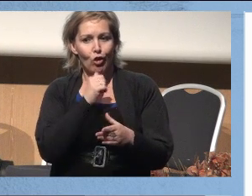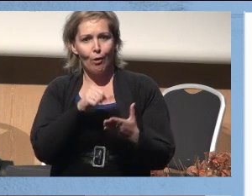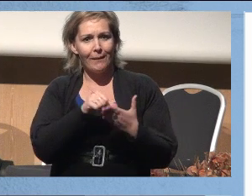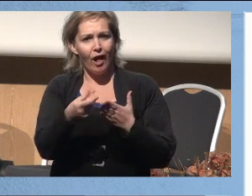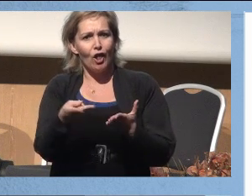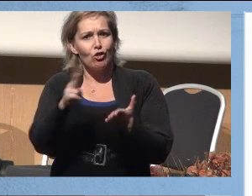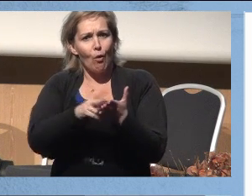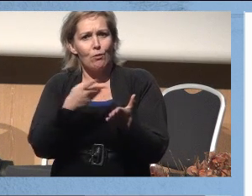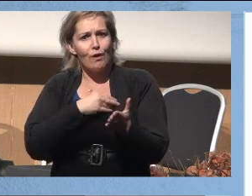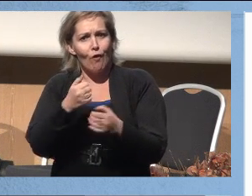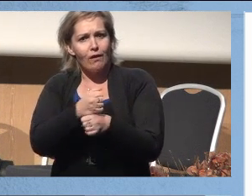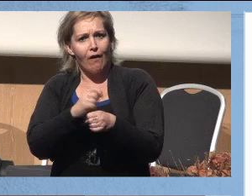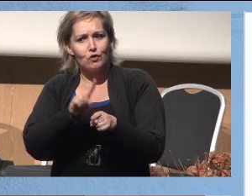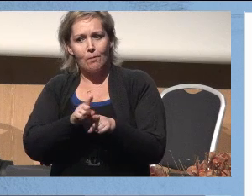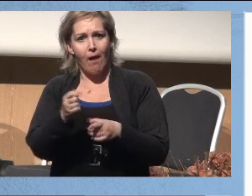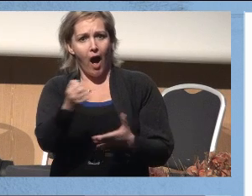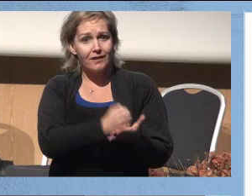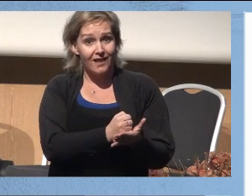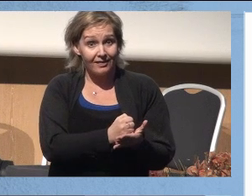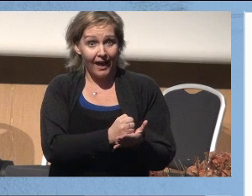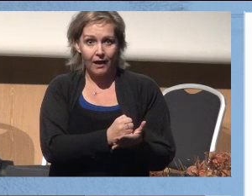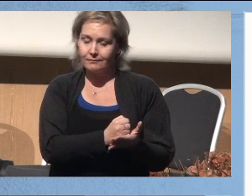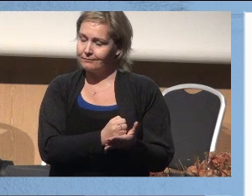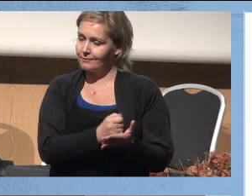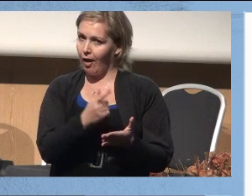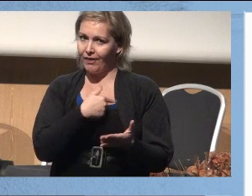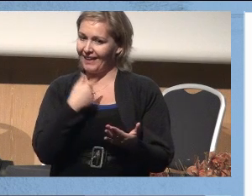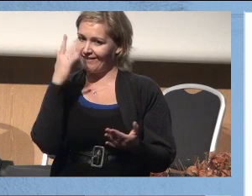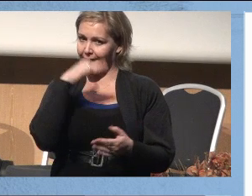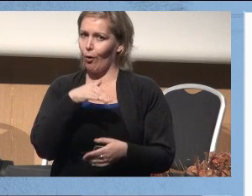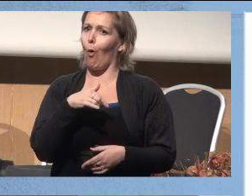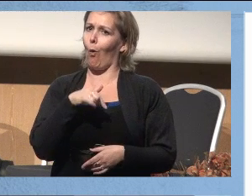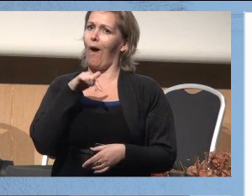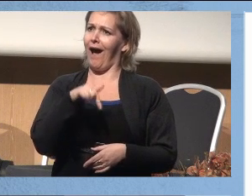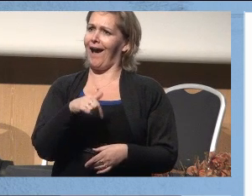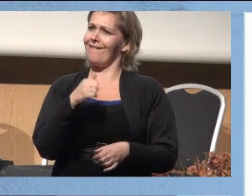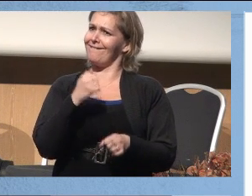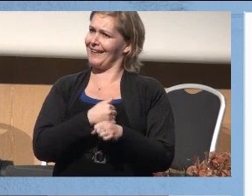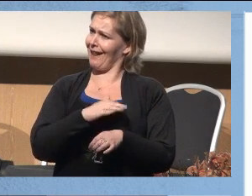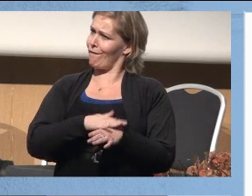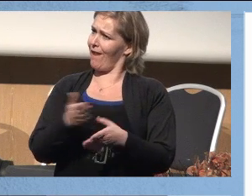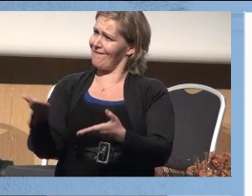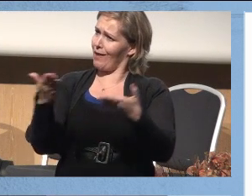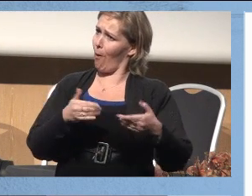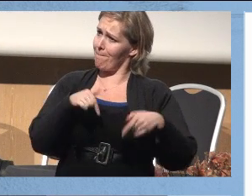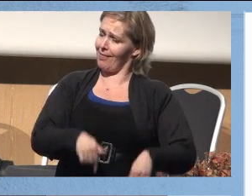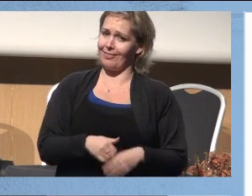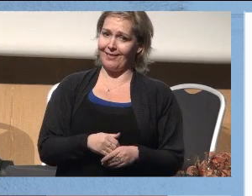betale dobbelt så mye for kaffen som de ansatte, så hadde du ikke tenkt, her var jeg sannelig velkommen gitt.